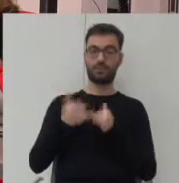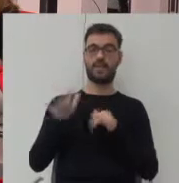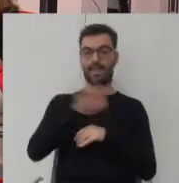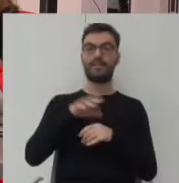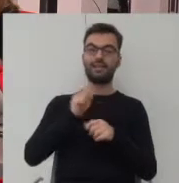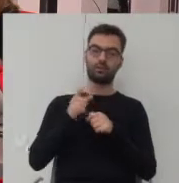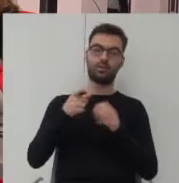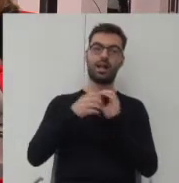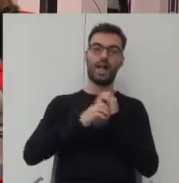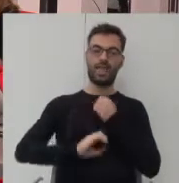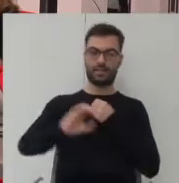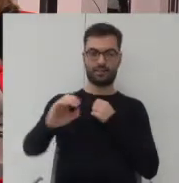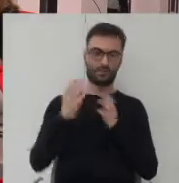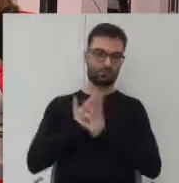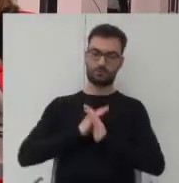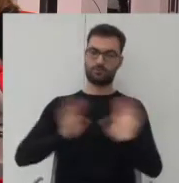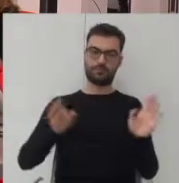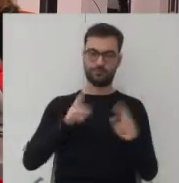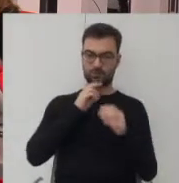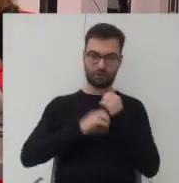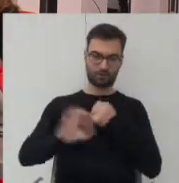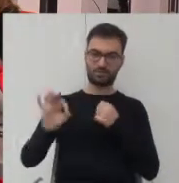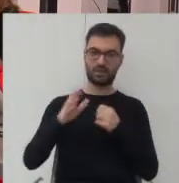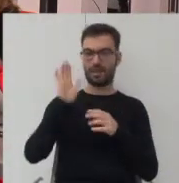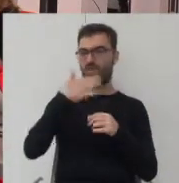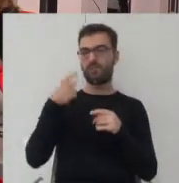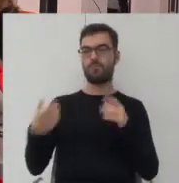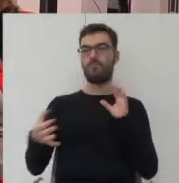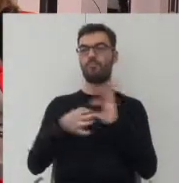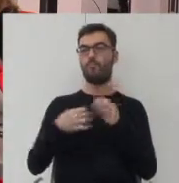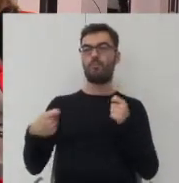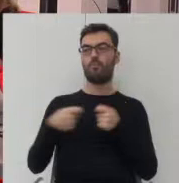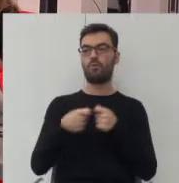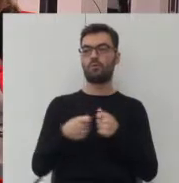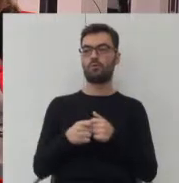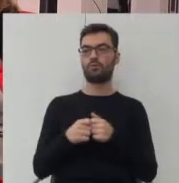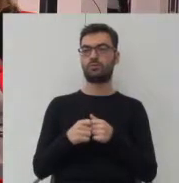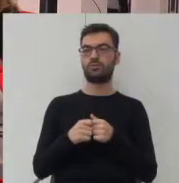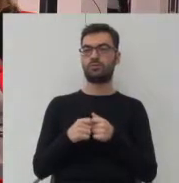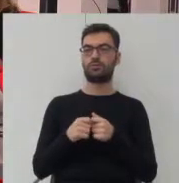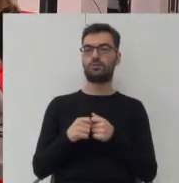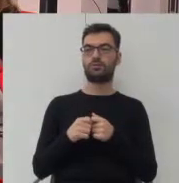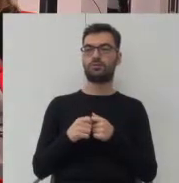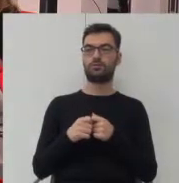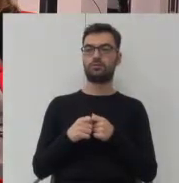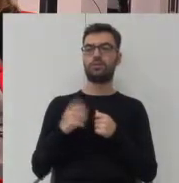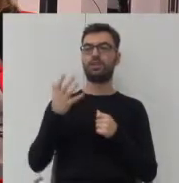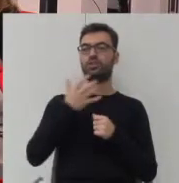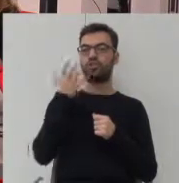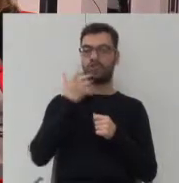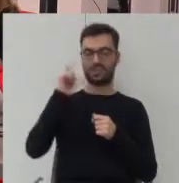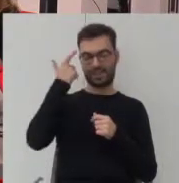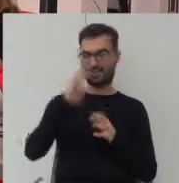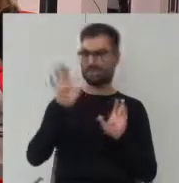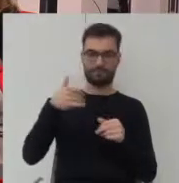kanalizację i koniec. Bo zazwyczaj nawet nie są podłączone do, o miejskiej ścieci ciepłowniczej to jest,